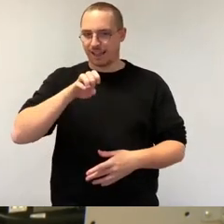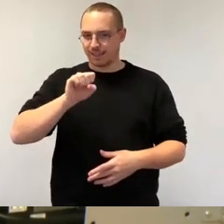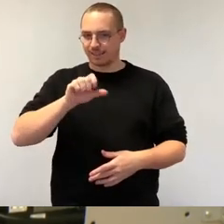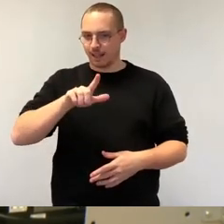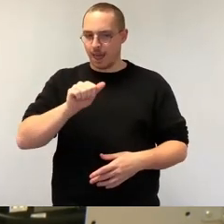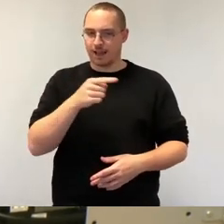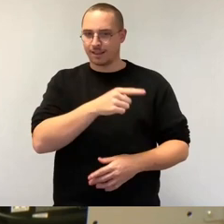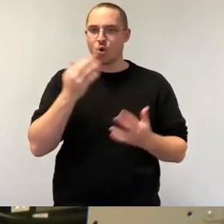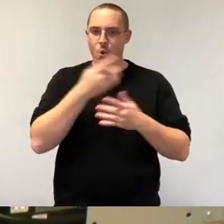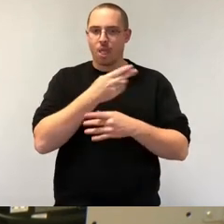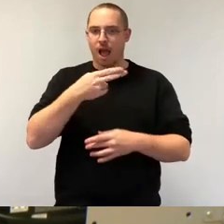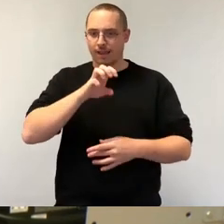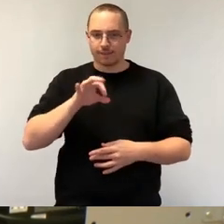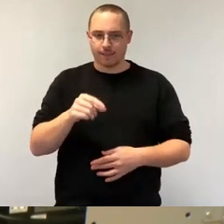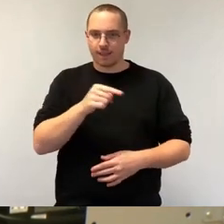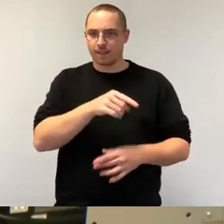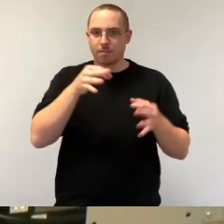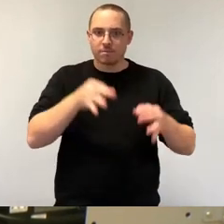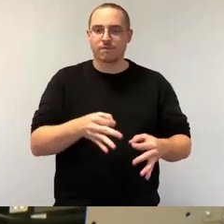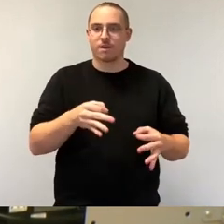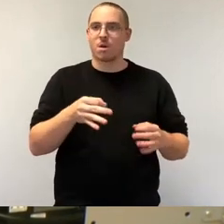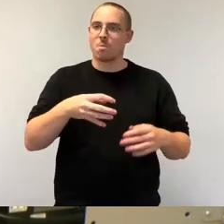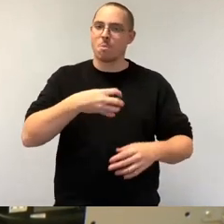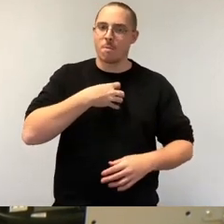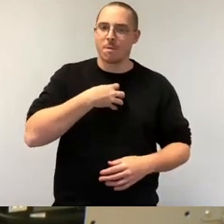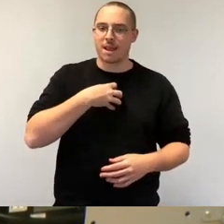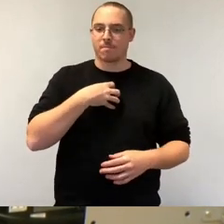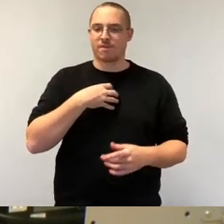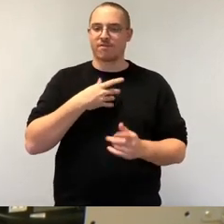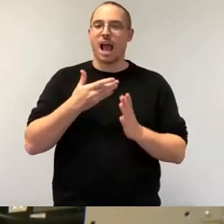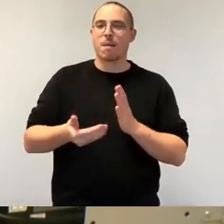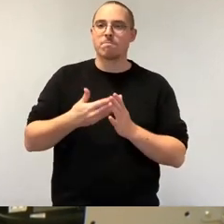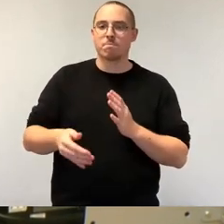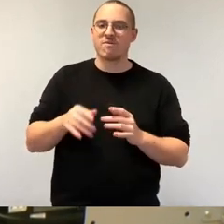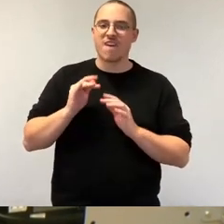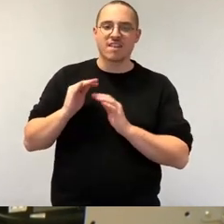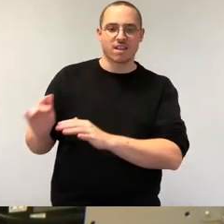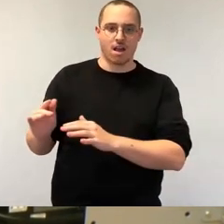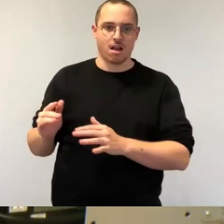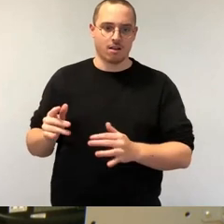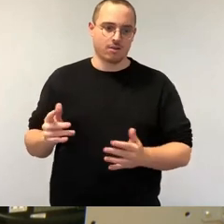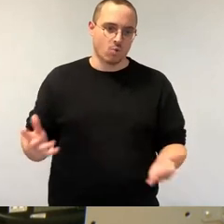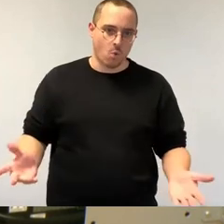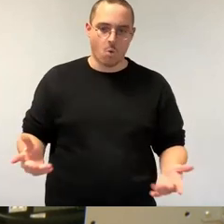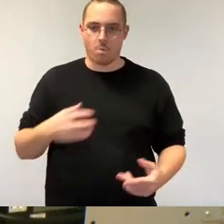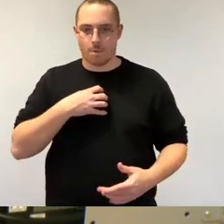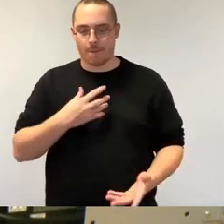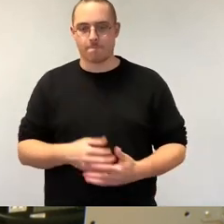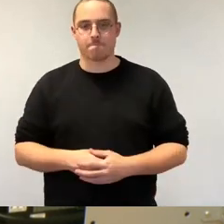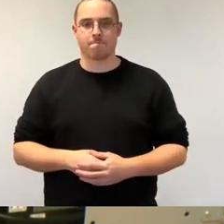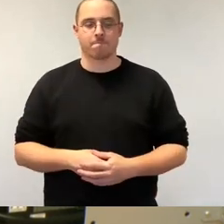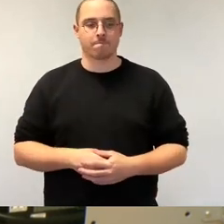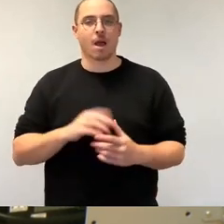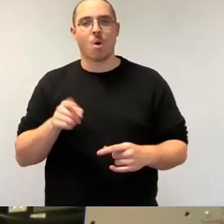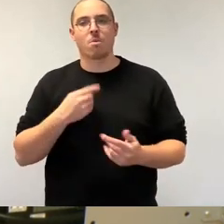der Wohnraum für Mitarbeiter aus Mangel an Baufeldern nicht da ist, eine hohe